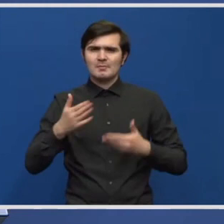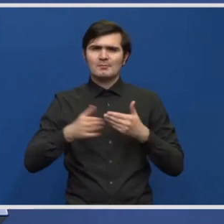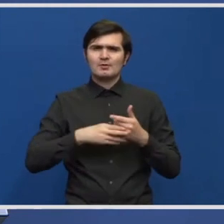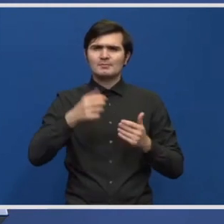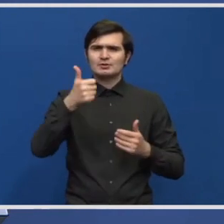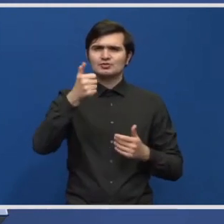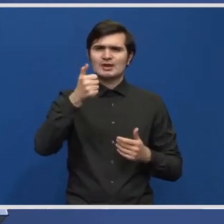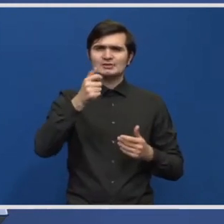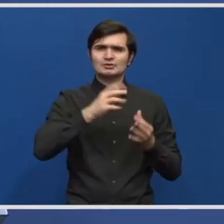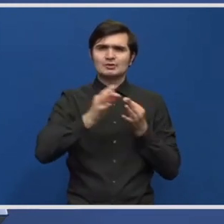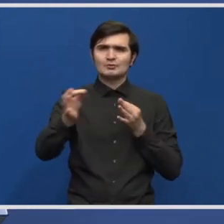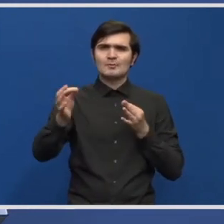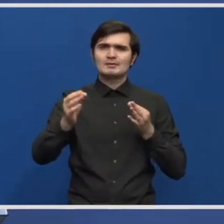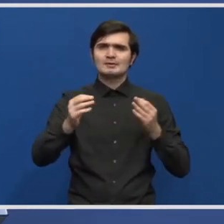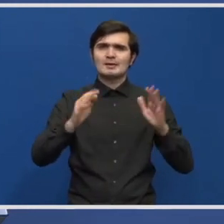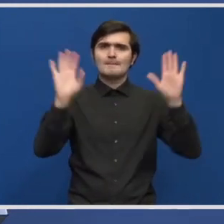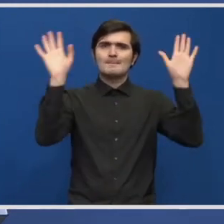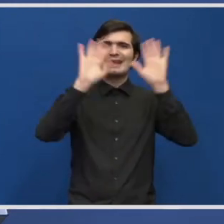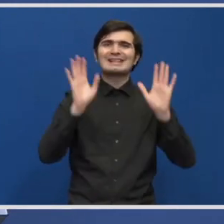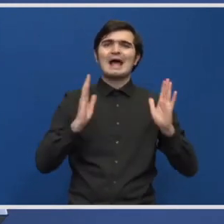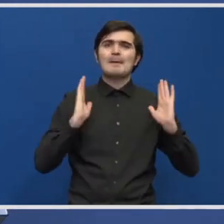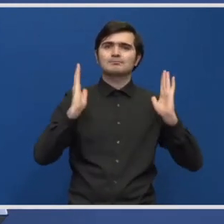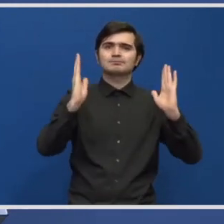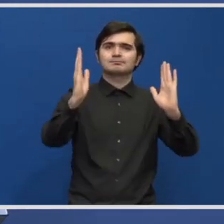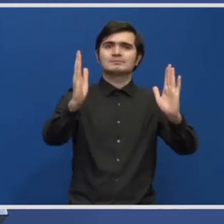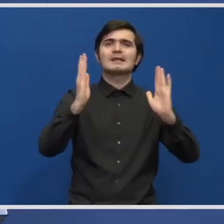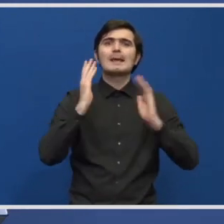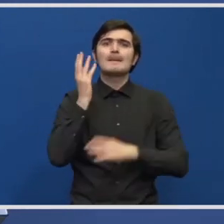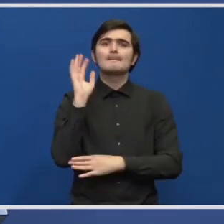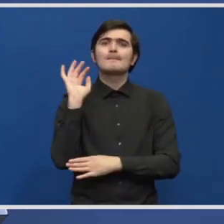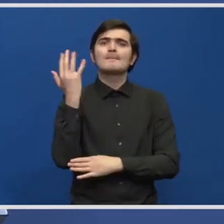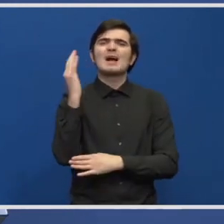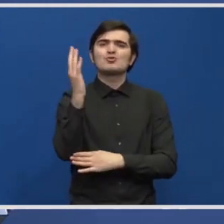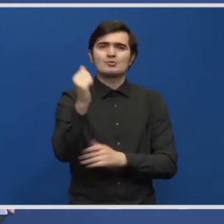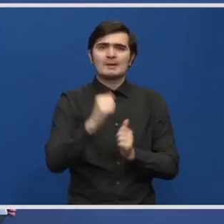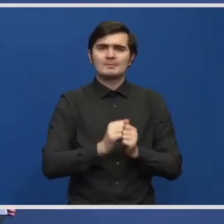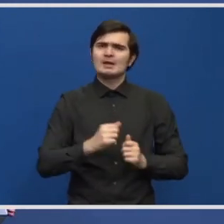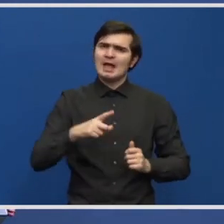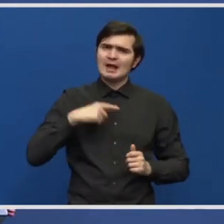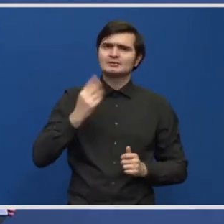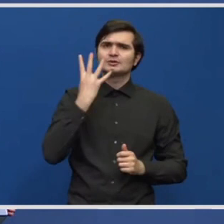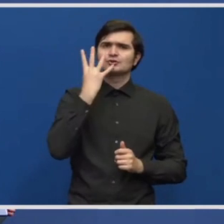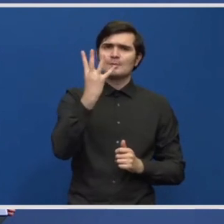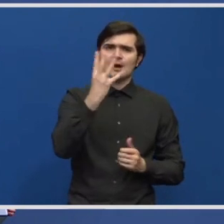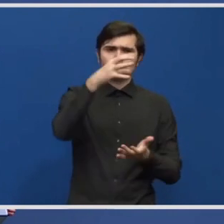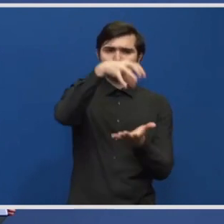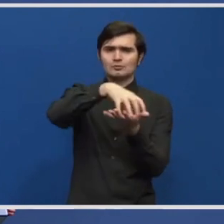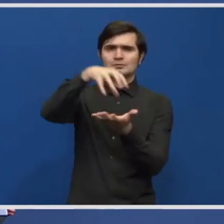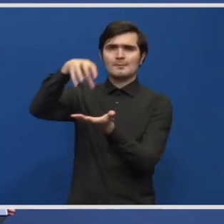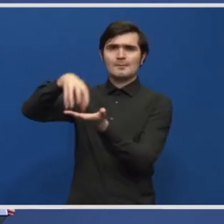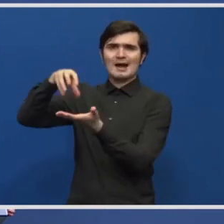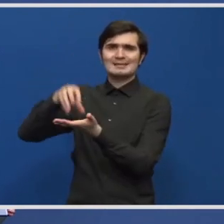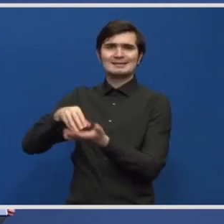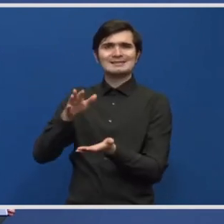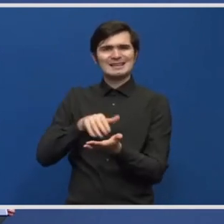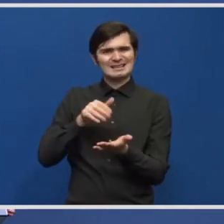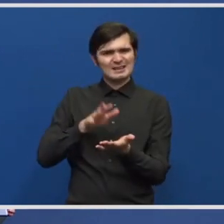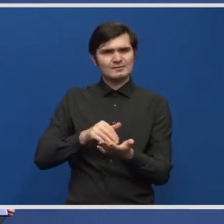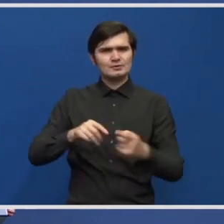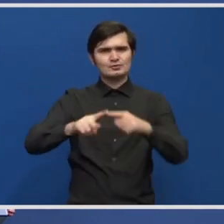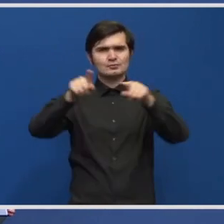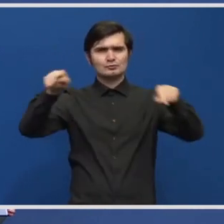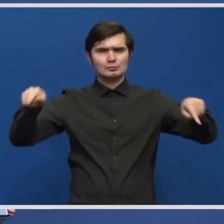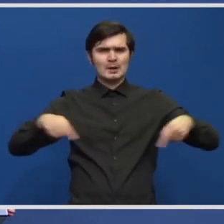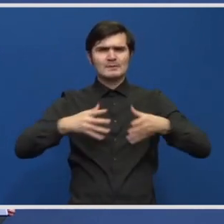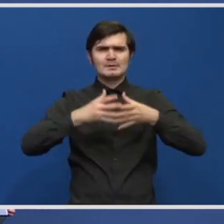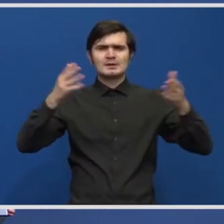60 de kilometri de perdele forestiere. Avem 4 spații de servicii generoase, cu suprafațe mari, cu infrastructură